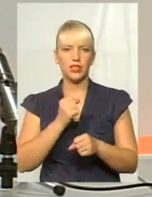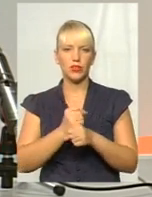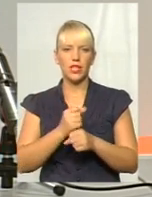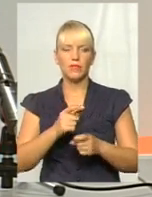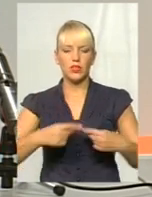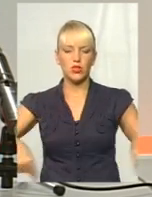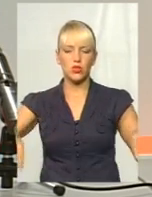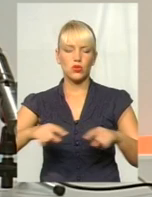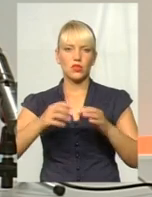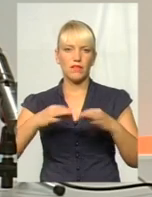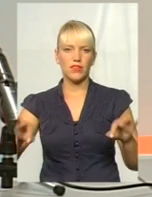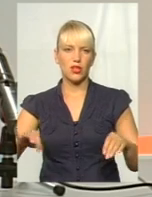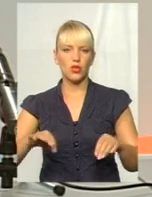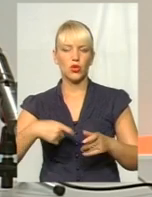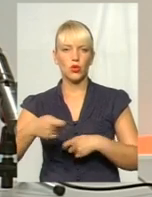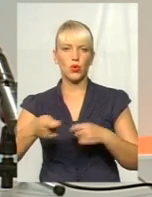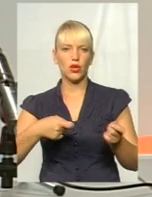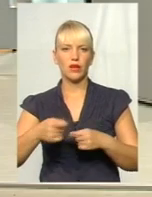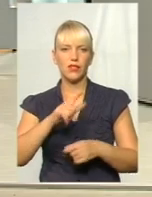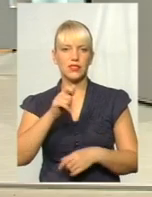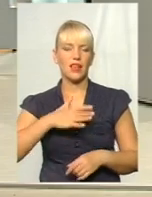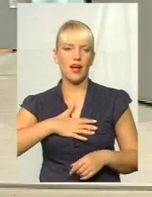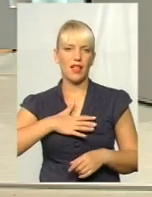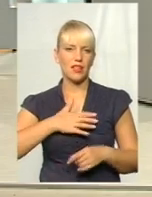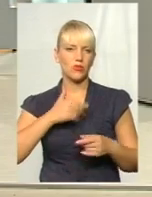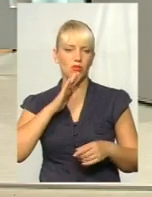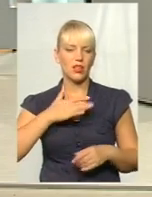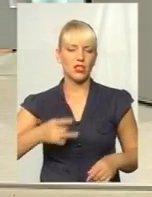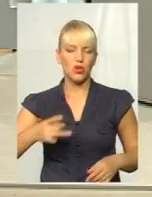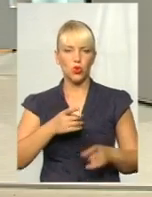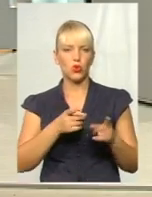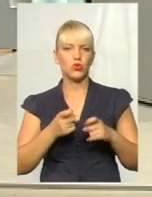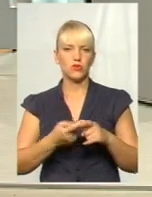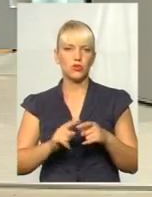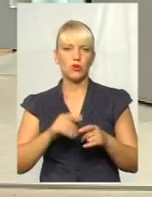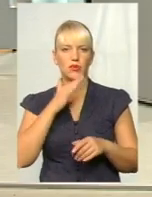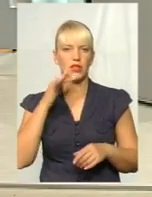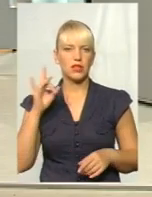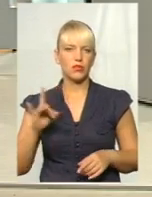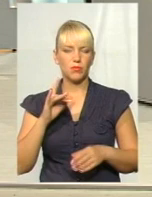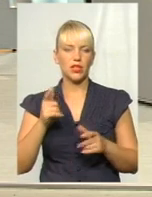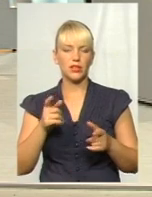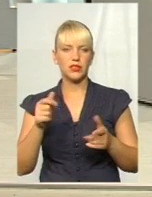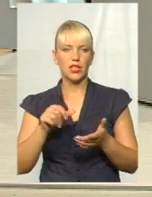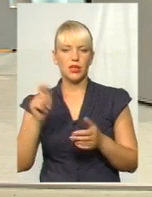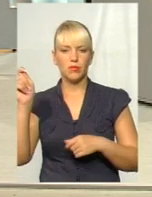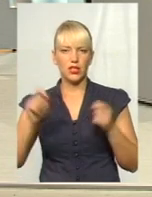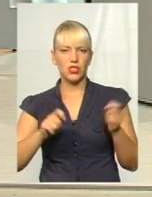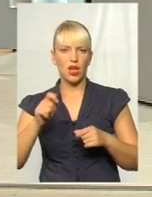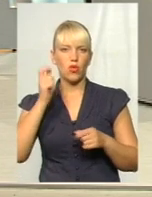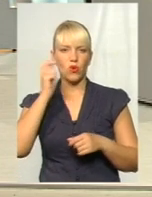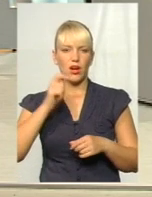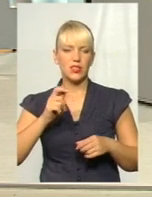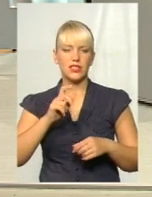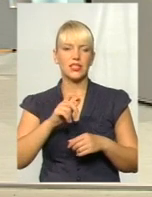з Канадою. І наш регіон також до цього активно долучився, тому що неодноразово до нас приїжджали представники Українсько-Канадської торгової